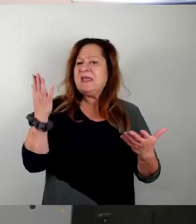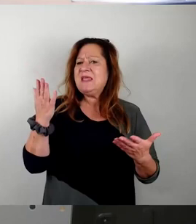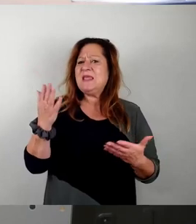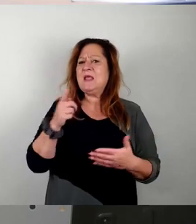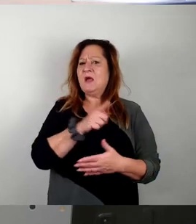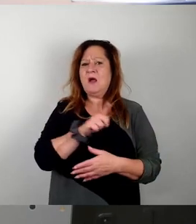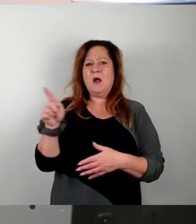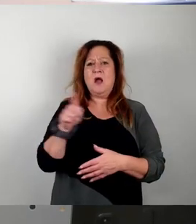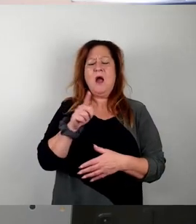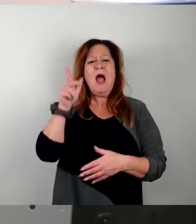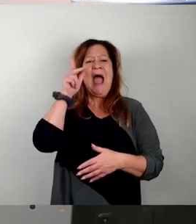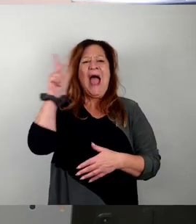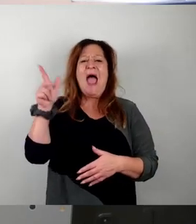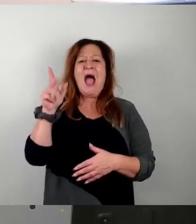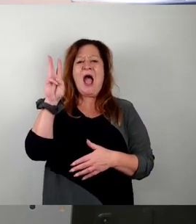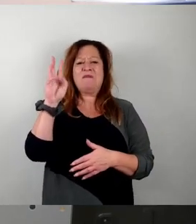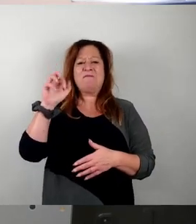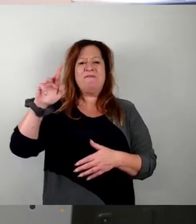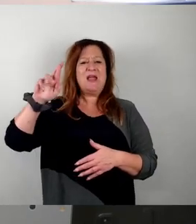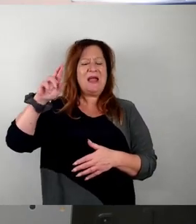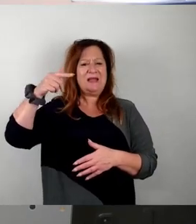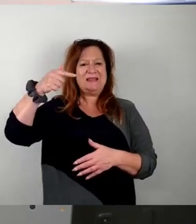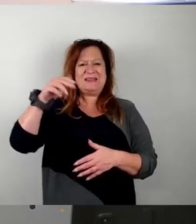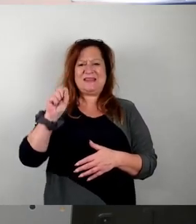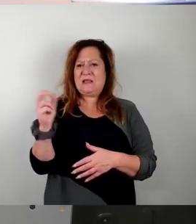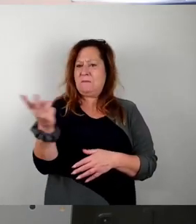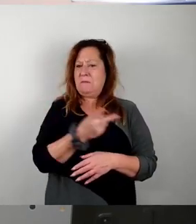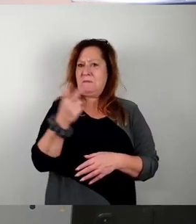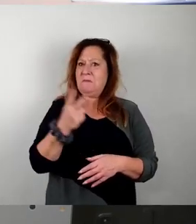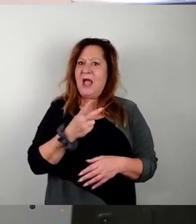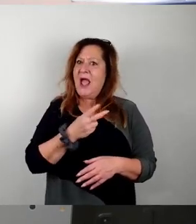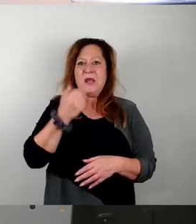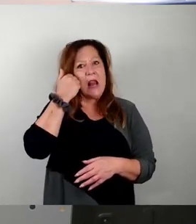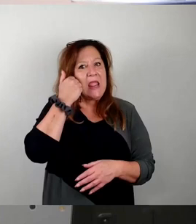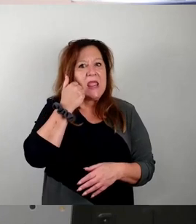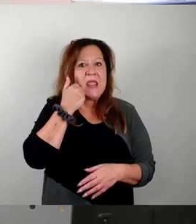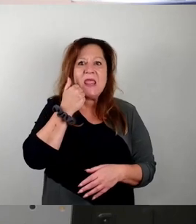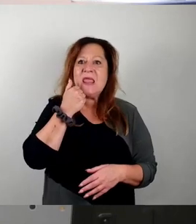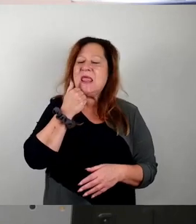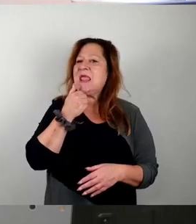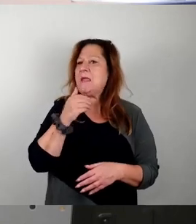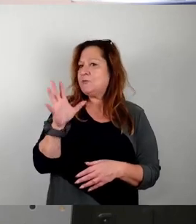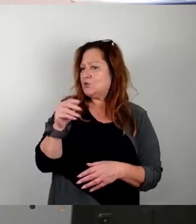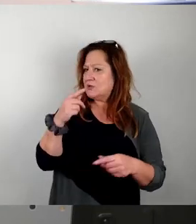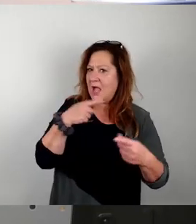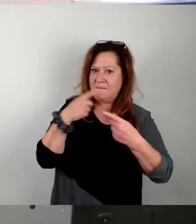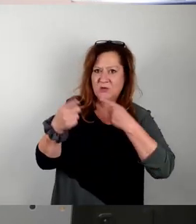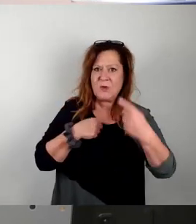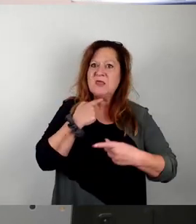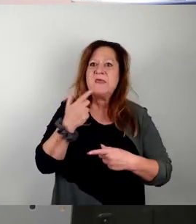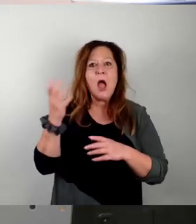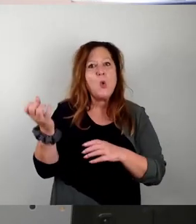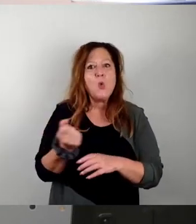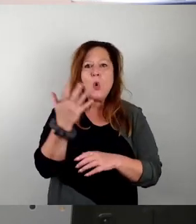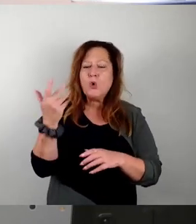Nitsche über die Garagengrundstücke in Dresden sprechen, die dann als Kulturgut verklärt werden und als Grün- und Naherholungsflächen. Also,